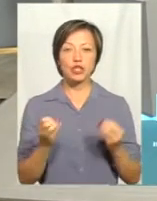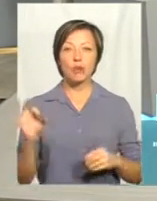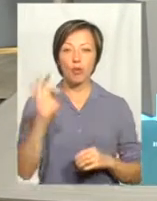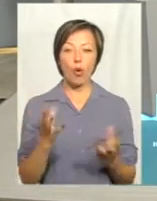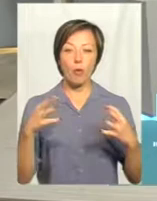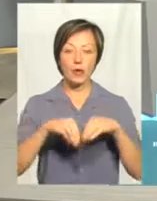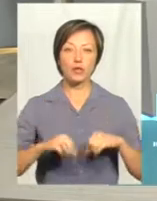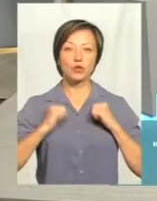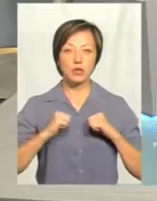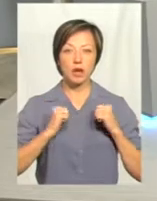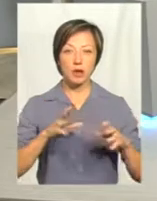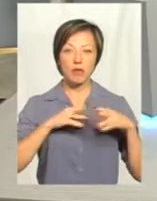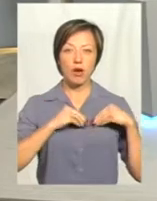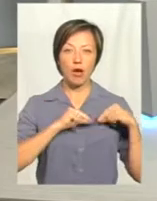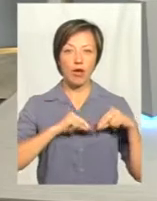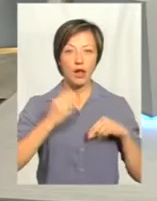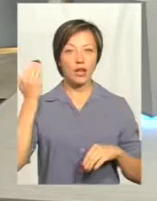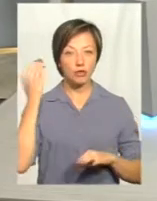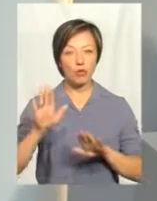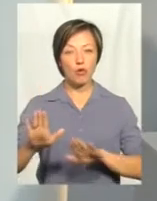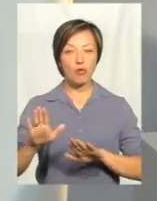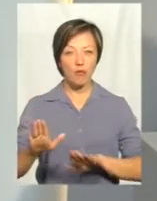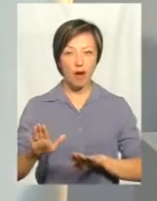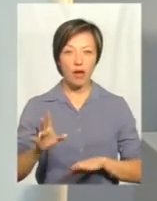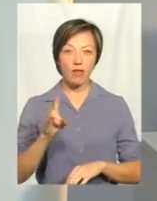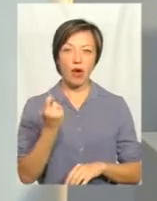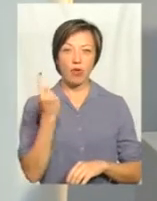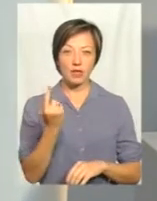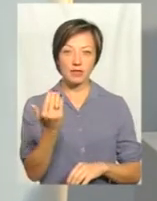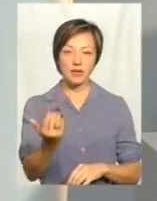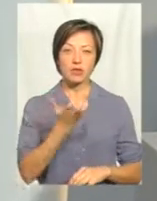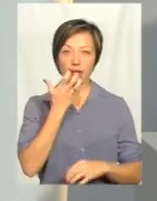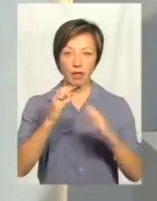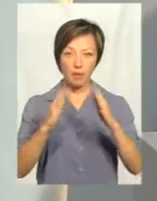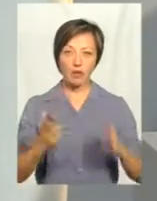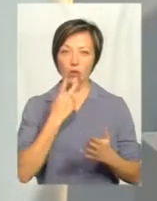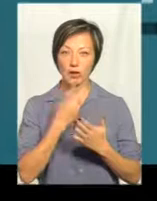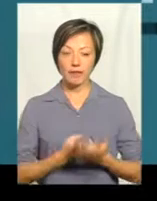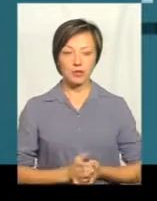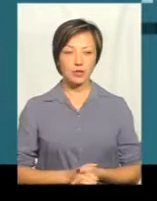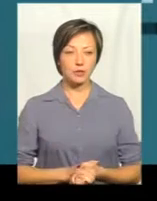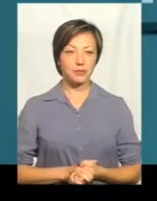поговоримо, бо моя колега Светлана Поробок раніше побувала на одній з ваших теплиць, подивімося.